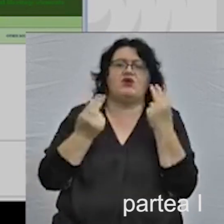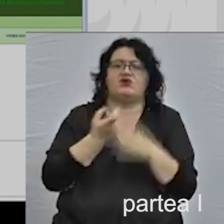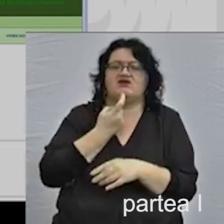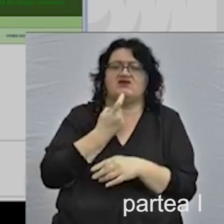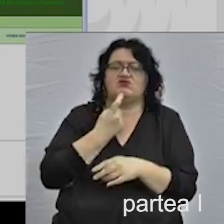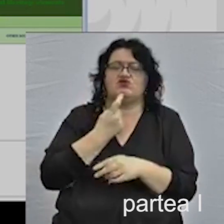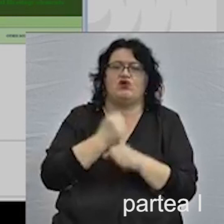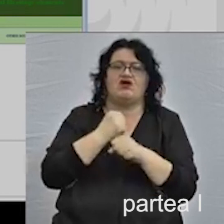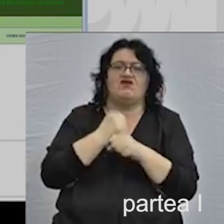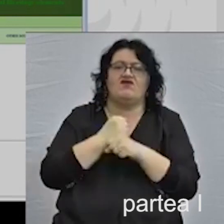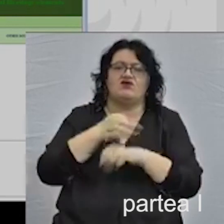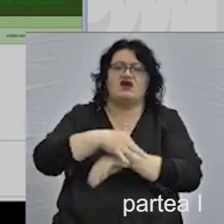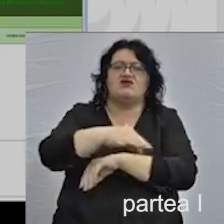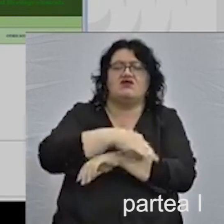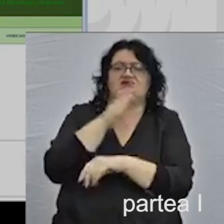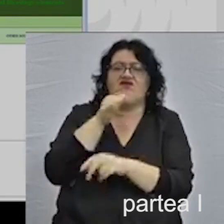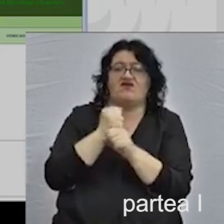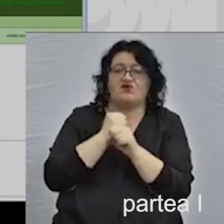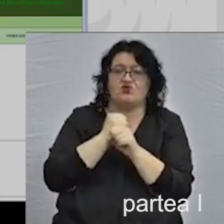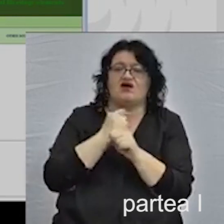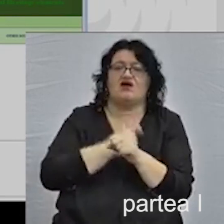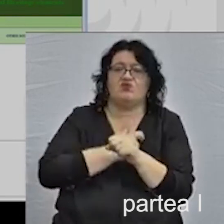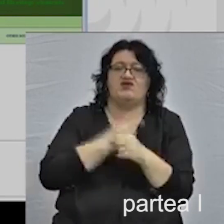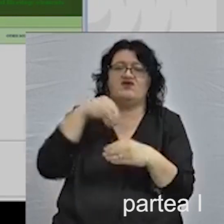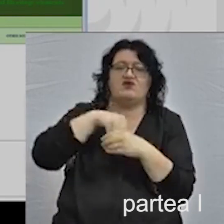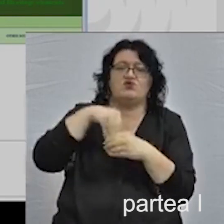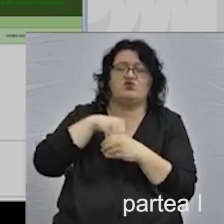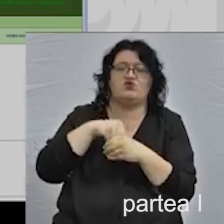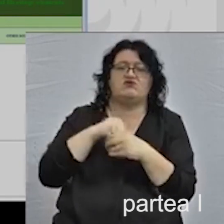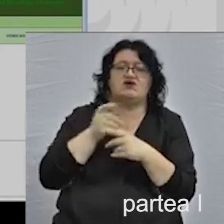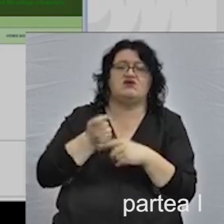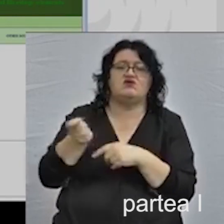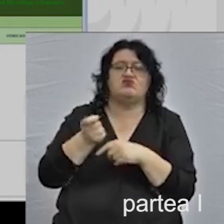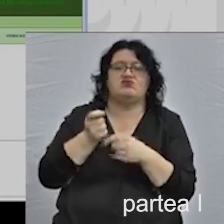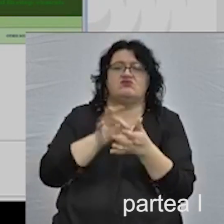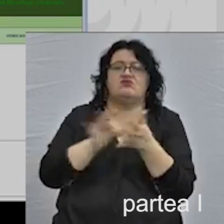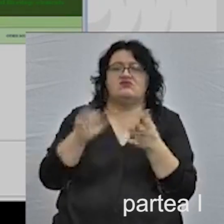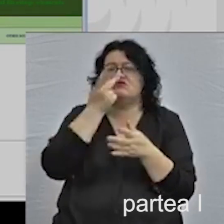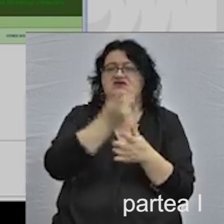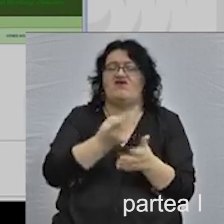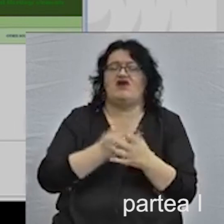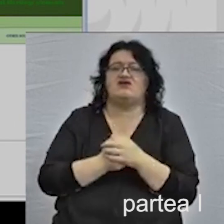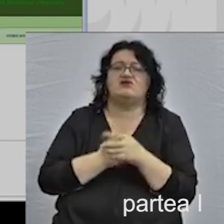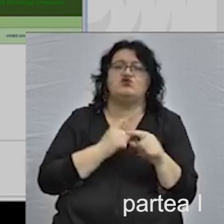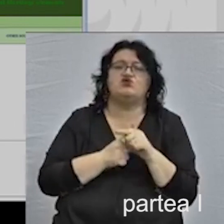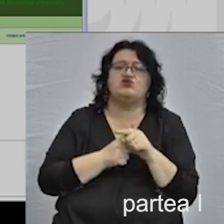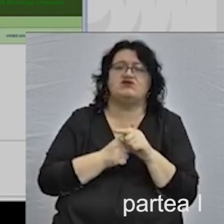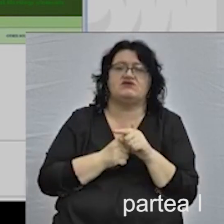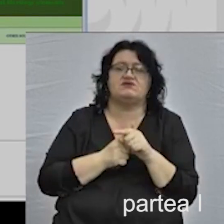Timișoara, ridicate de arhitecți evrei, care pot fi incluse într-un circuit turistic și